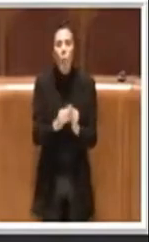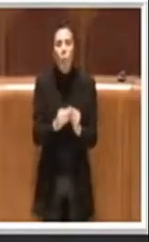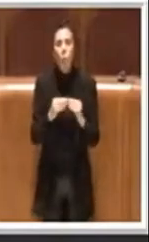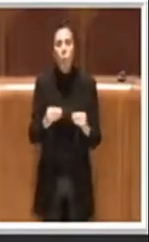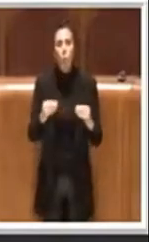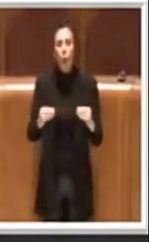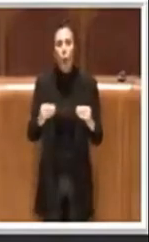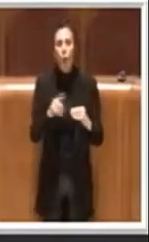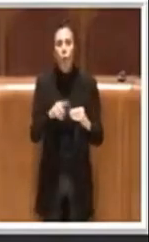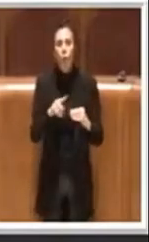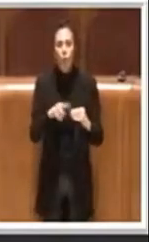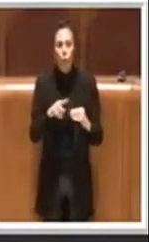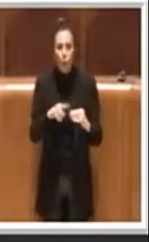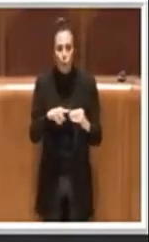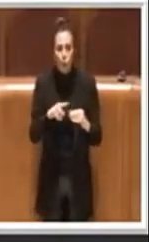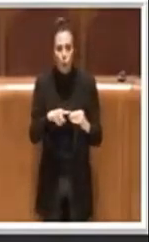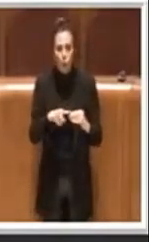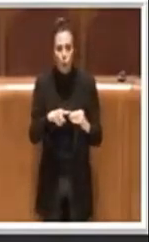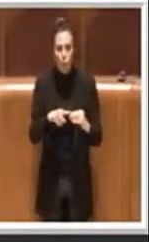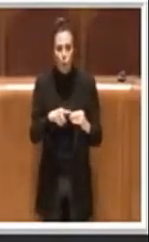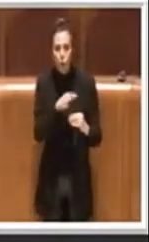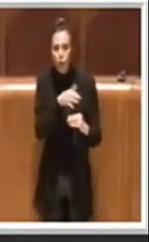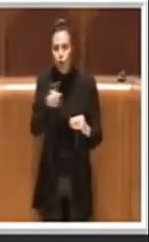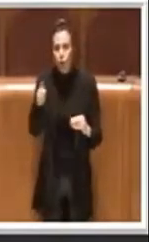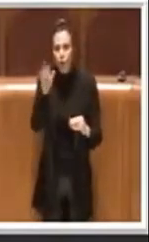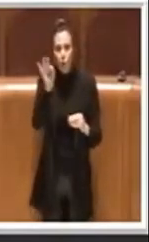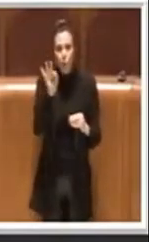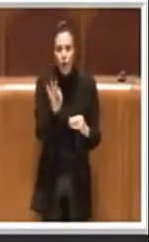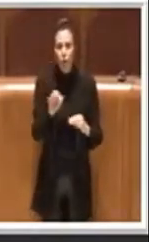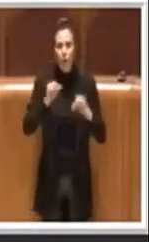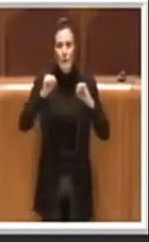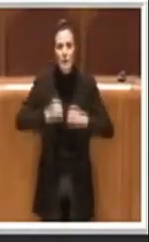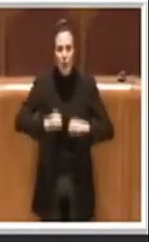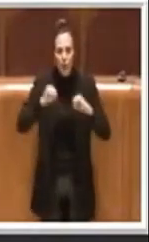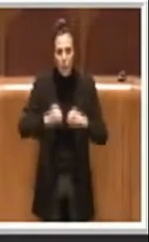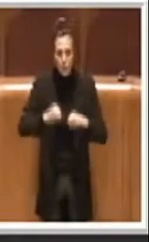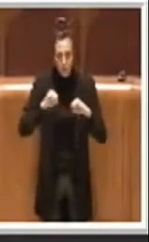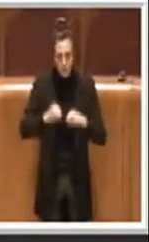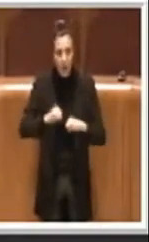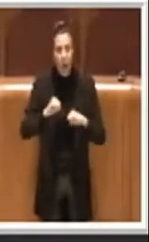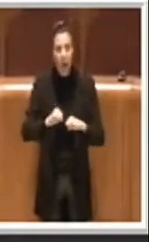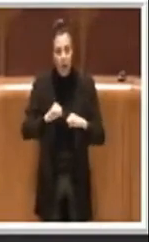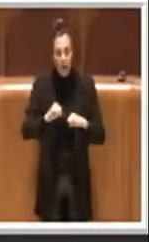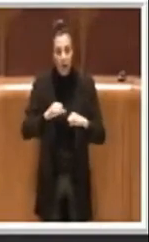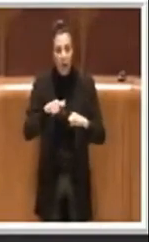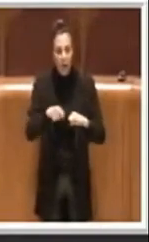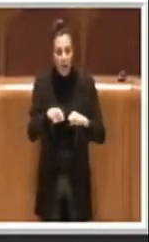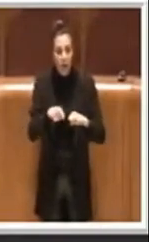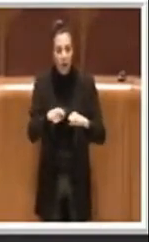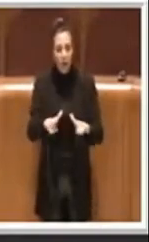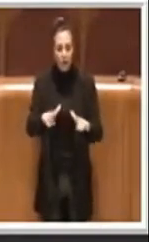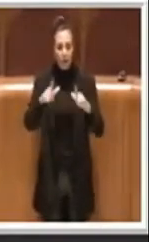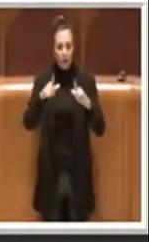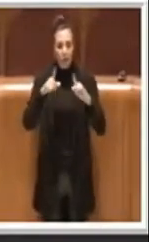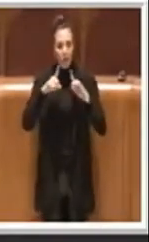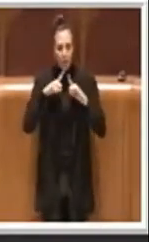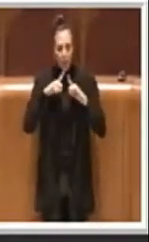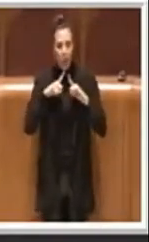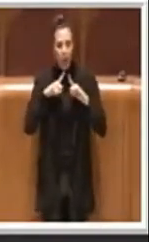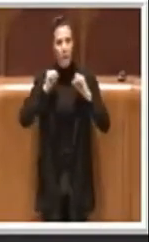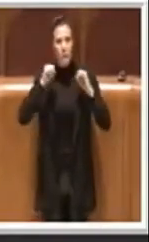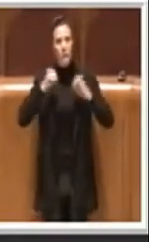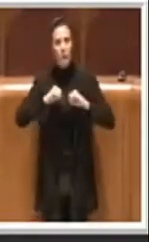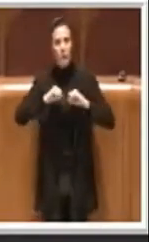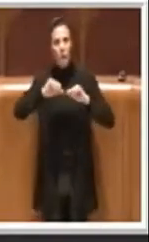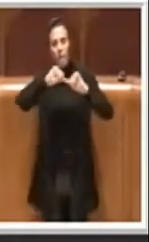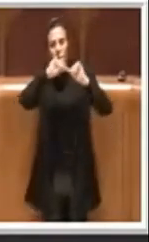ottimo, soprattutto salutare, che posso ovviamente giovare in termini ovviamente di salute